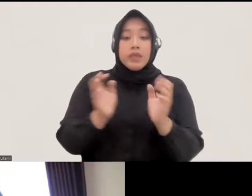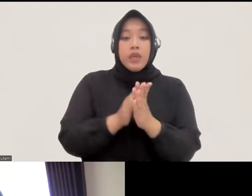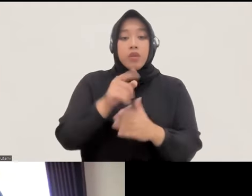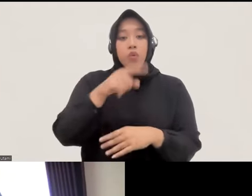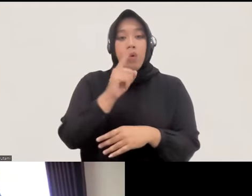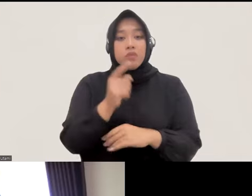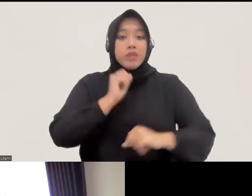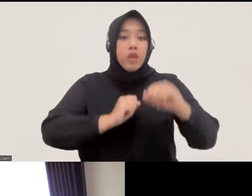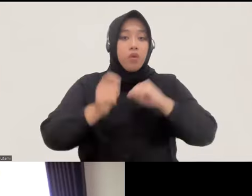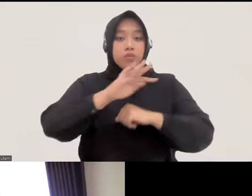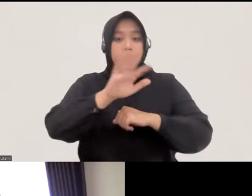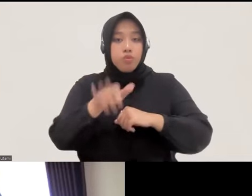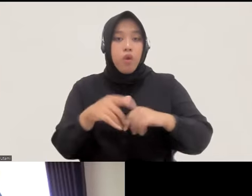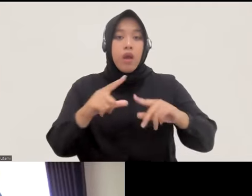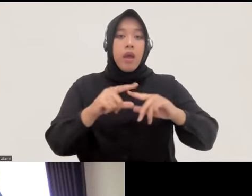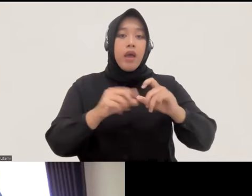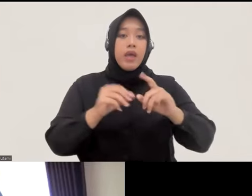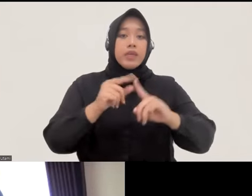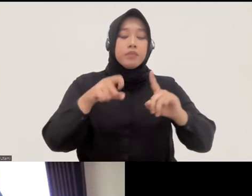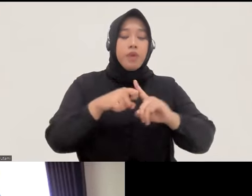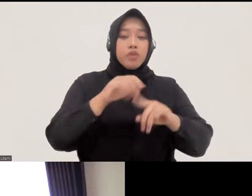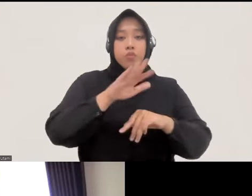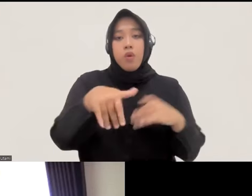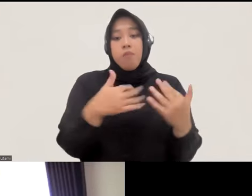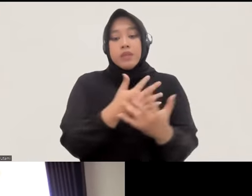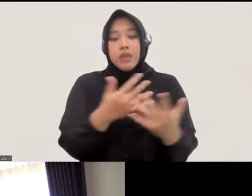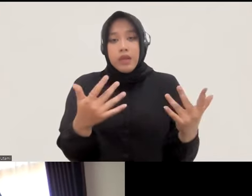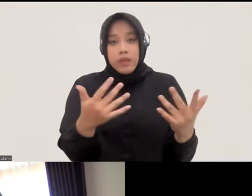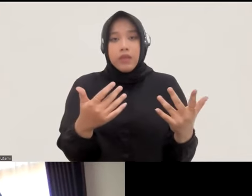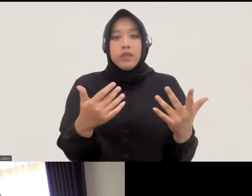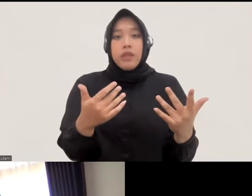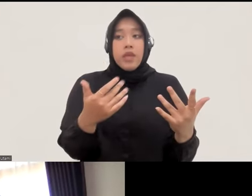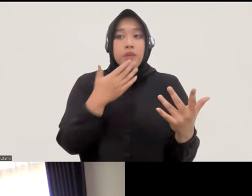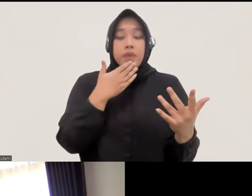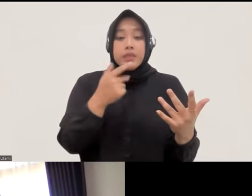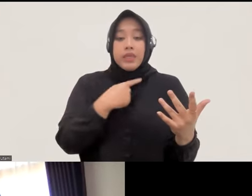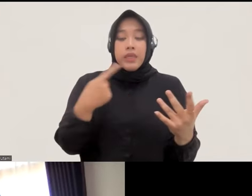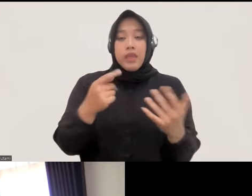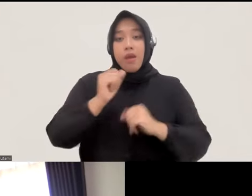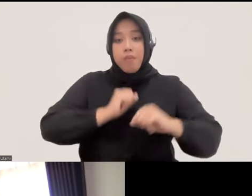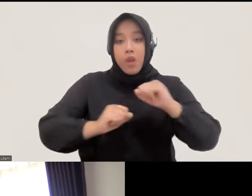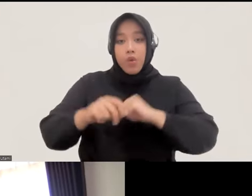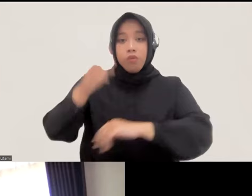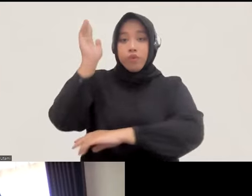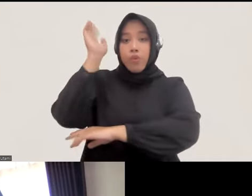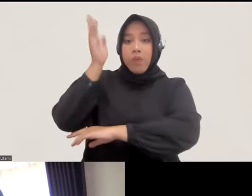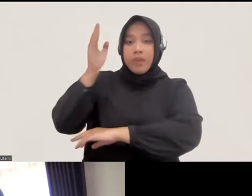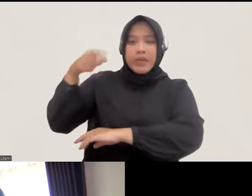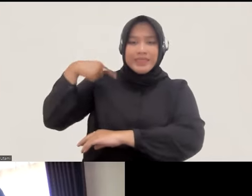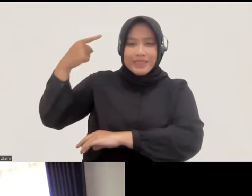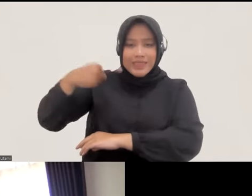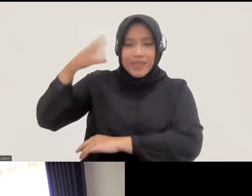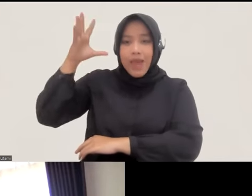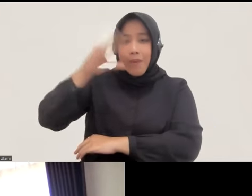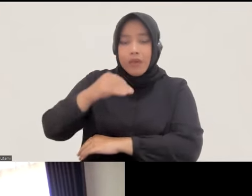dilakukan oleh seluruh aspek elemen masyarakat kita yang mati-matian melakukan webinar hampir tiap hari kita